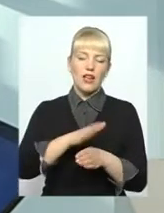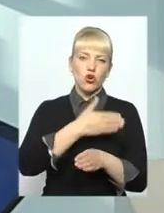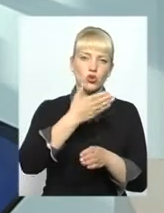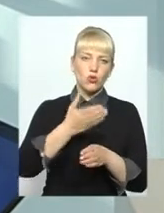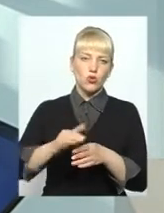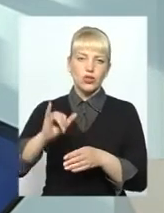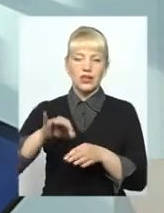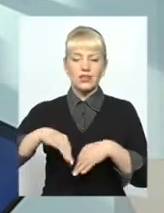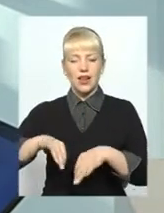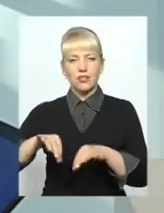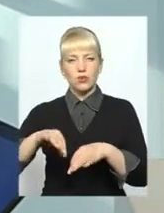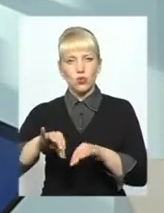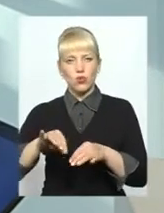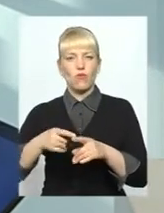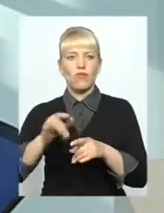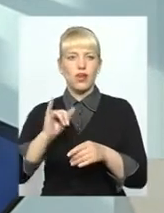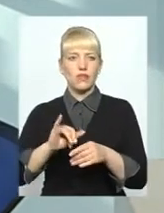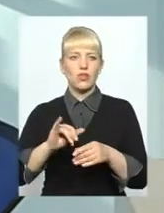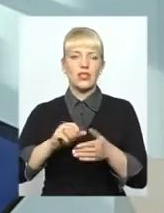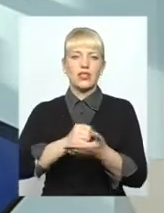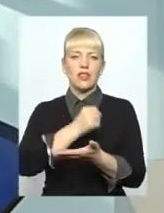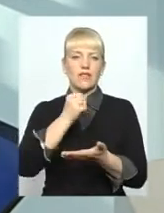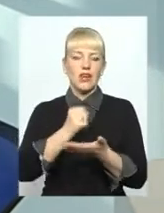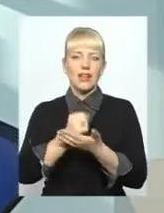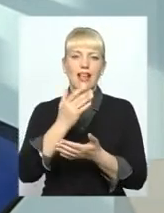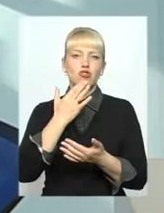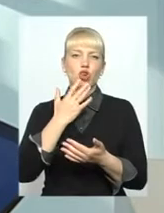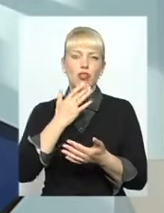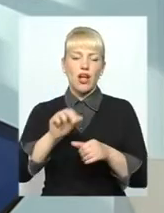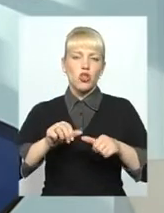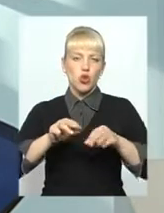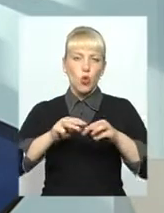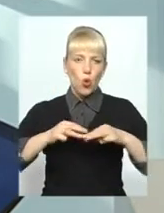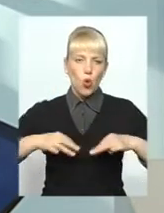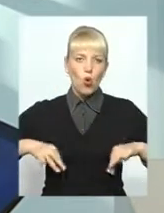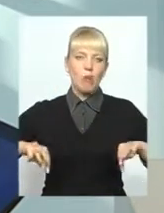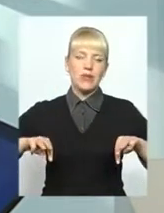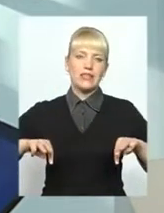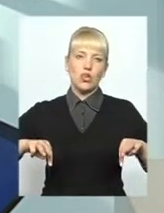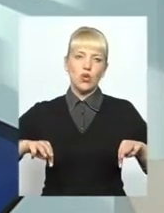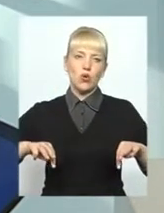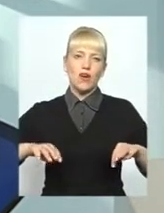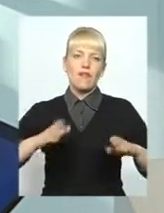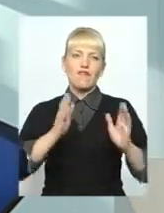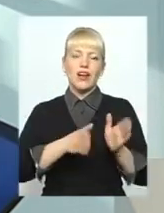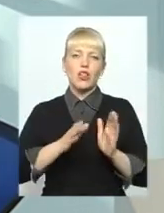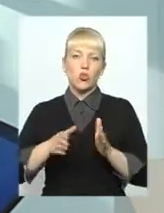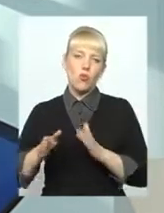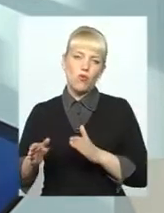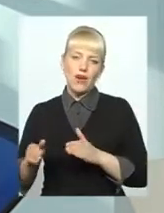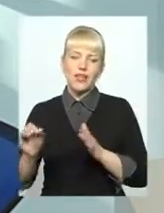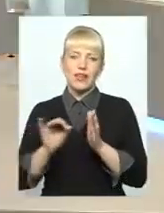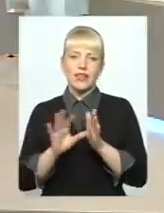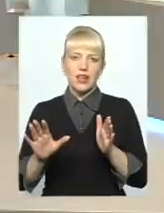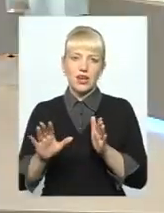затверджені національним регулятором, тобто Національної комісії регулювання електроенергетики та комунальних послуг.